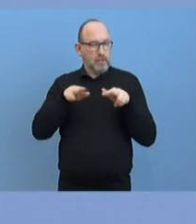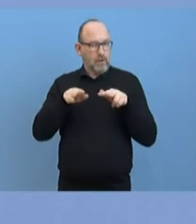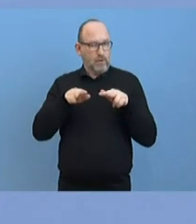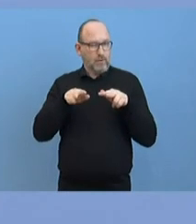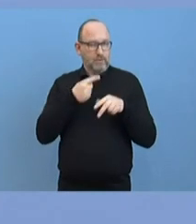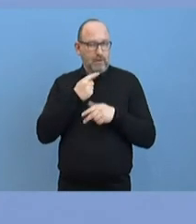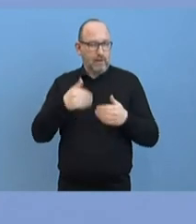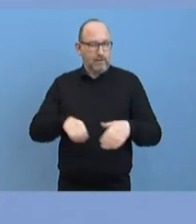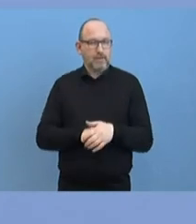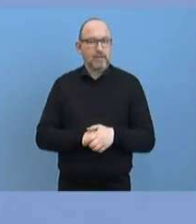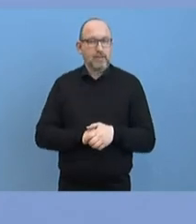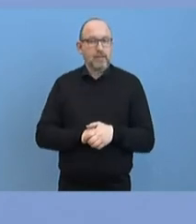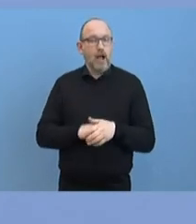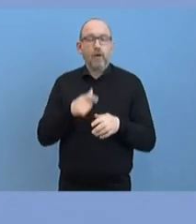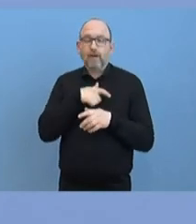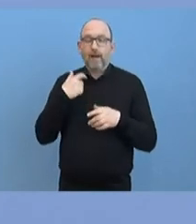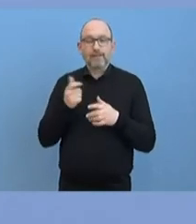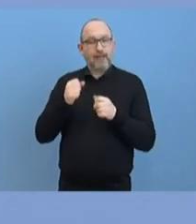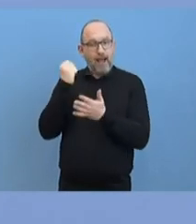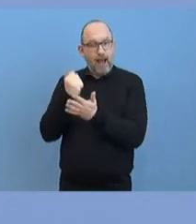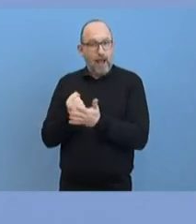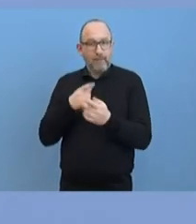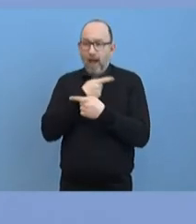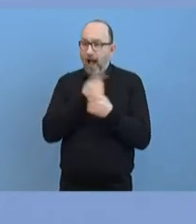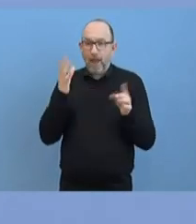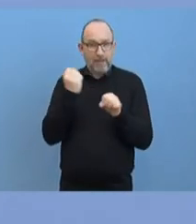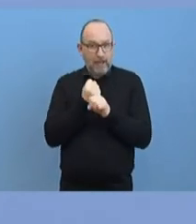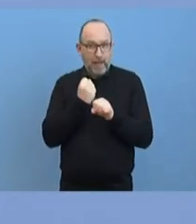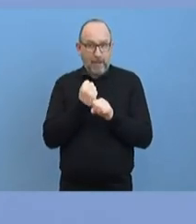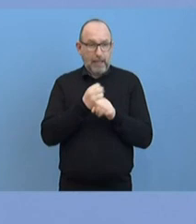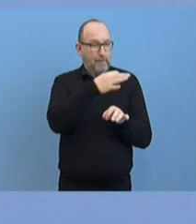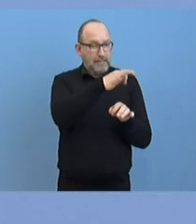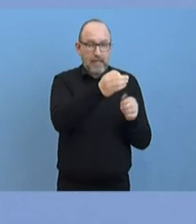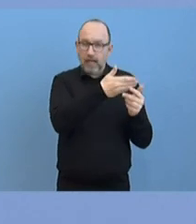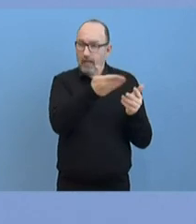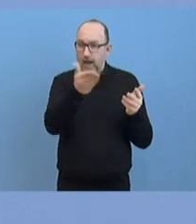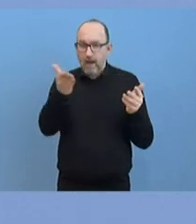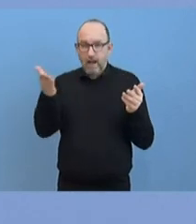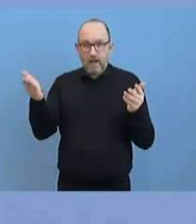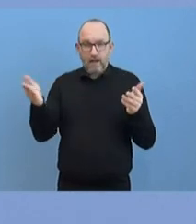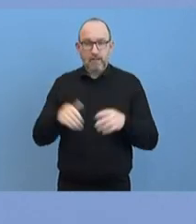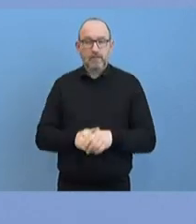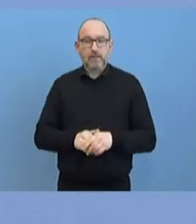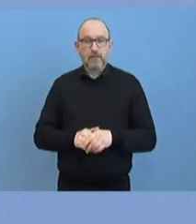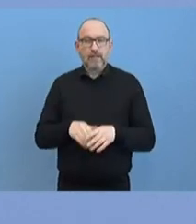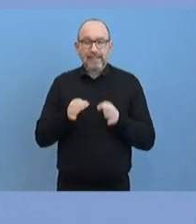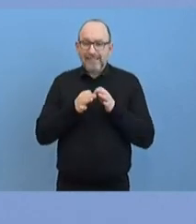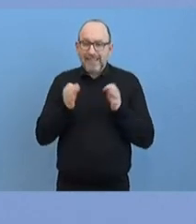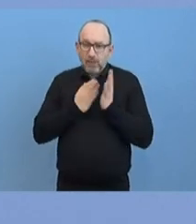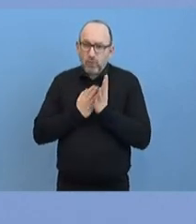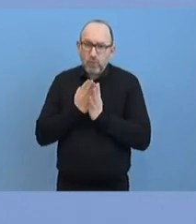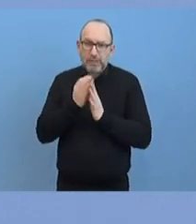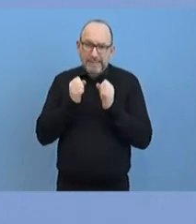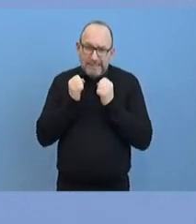Bundesregierung, das Kanzleramt, alle Mitarbeiter und Mitarbeiterinnen in den Ministerien auch den ganzen Tag daran arbeiten,